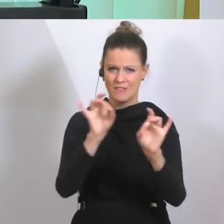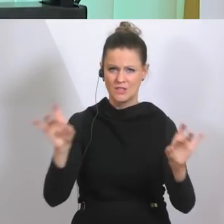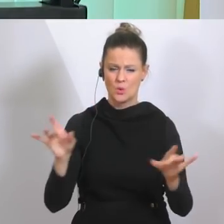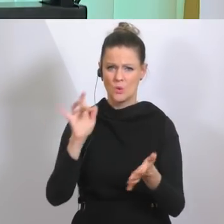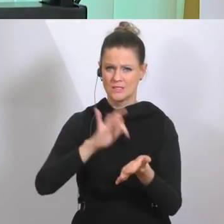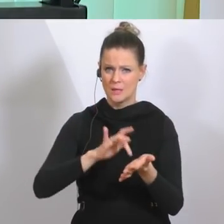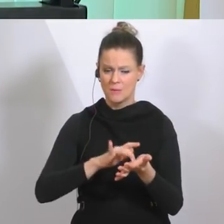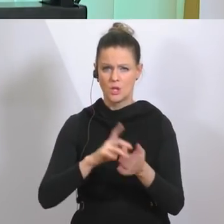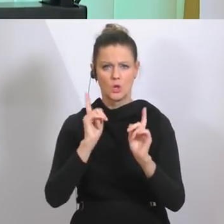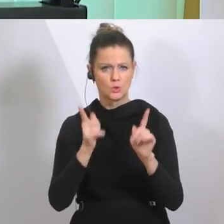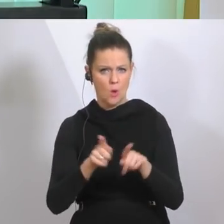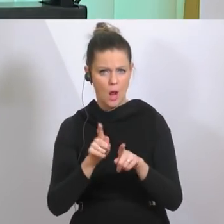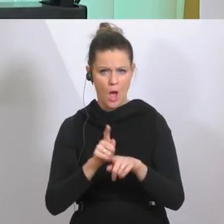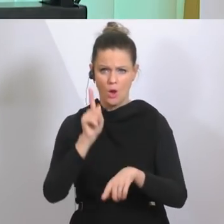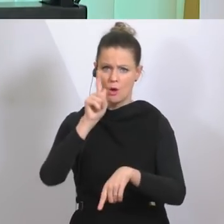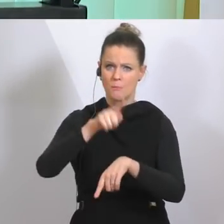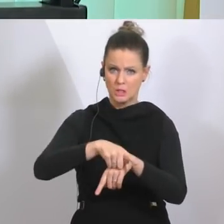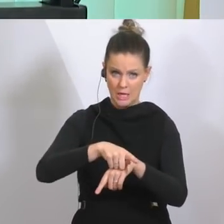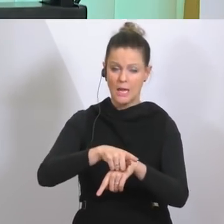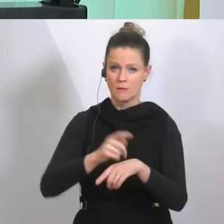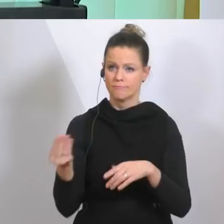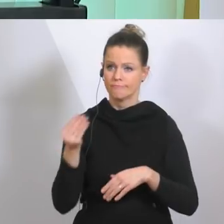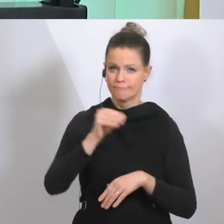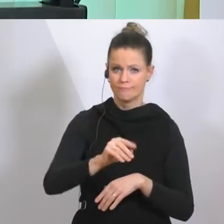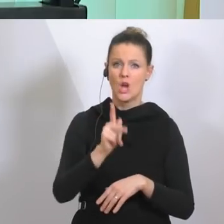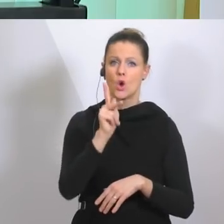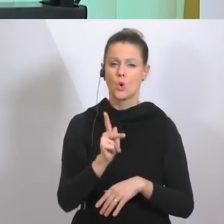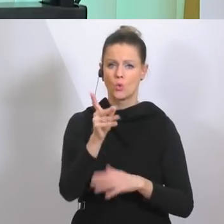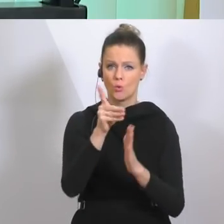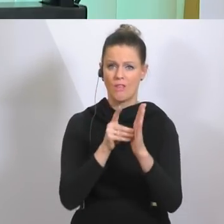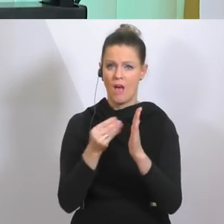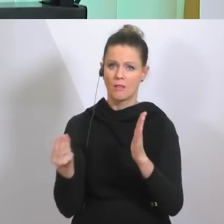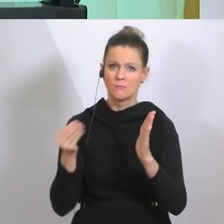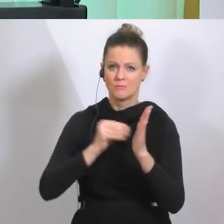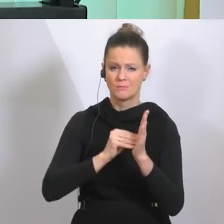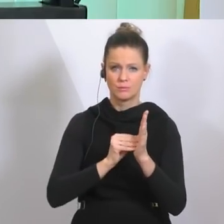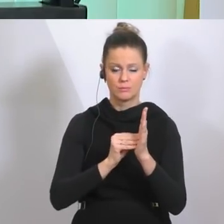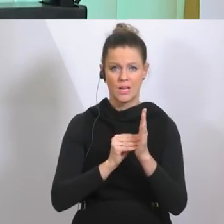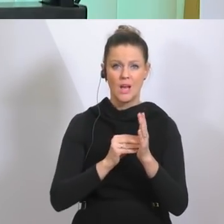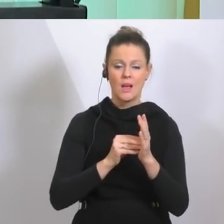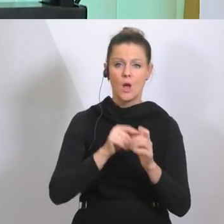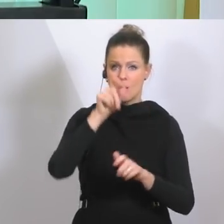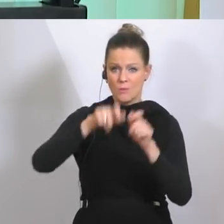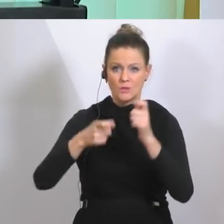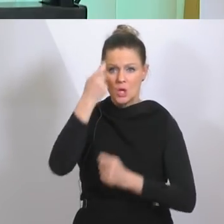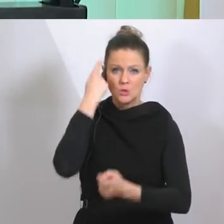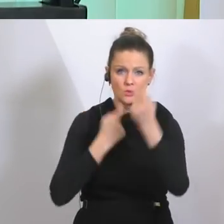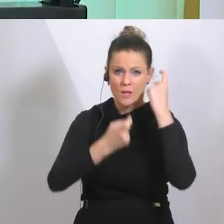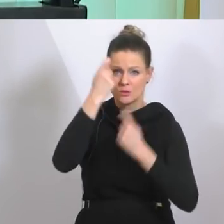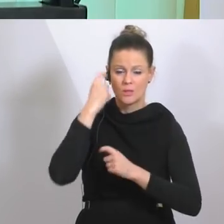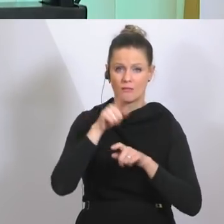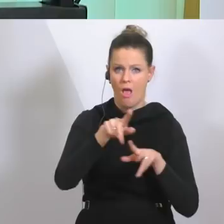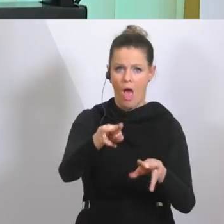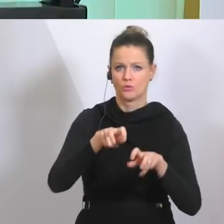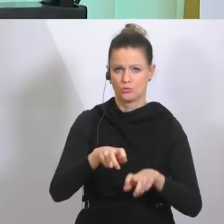vornimmt, soll man auch dazu seine Kontodaten angeben. Hier wird Schindluder getrieben mit den Sorgen der Menschen. Mein Appell,